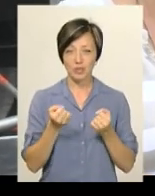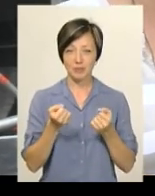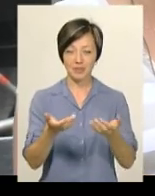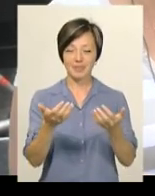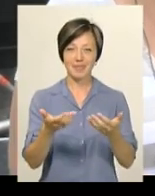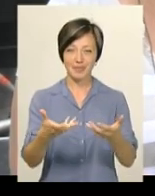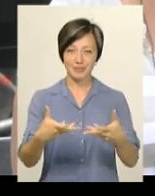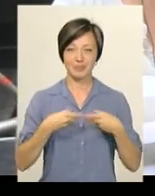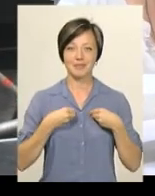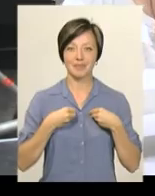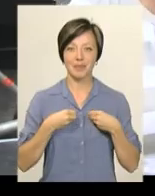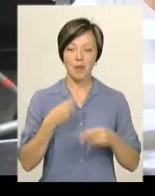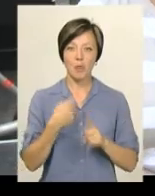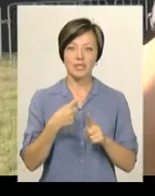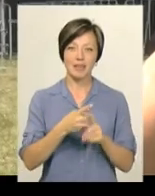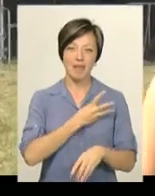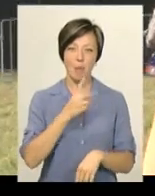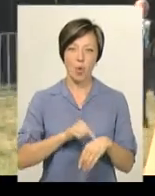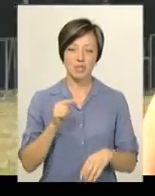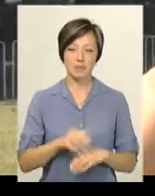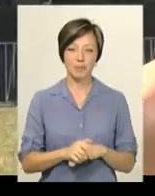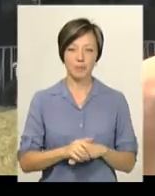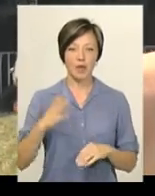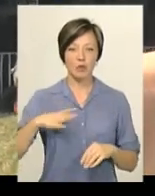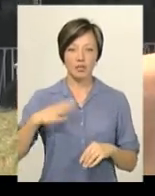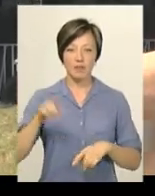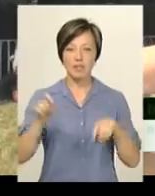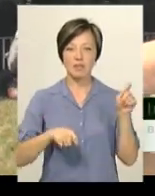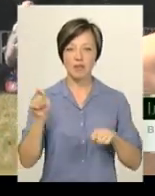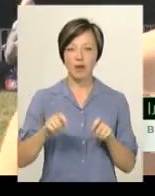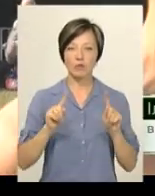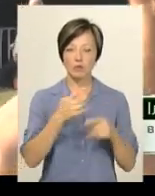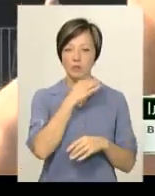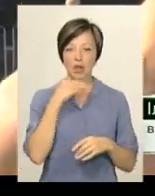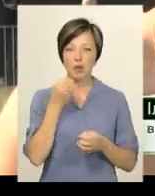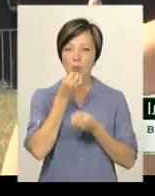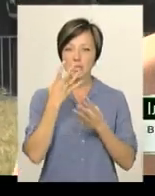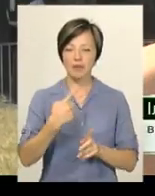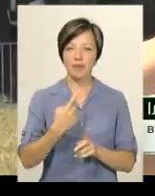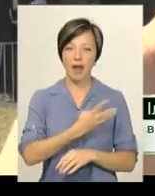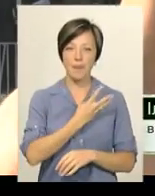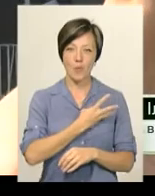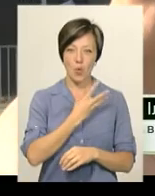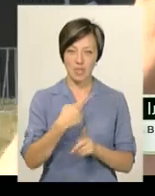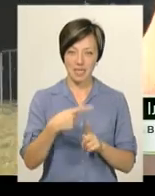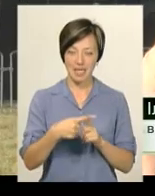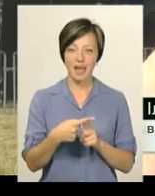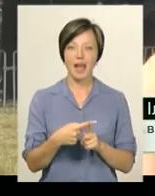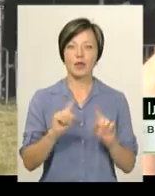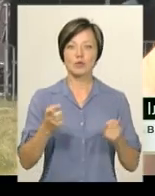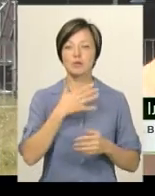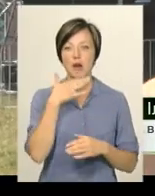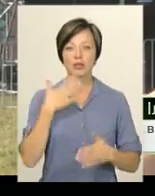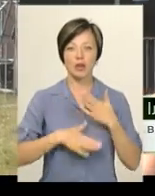позитивні емоції. Очікуємо цього фестивалю дуже багато позитивних емоцій, дуже багато